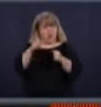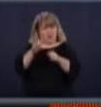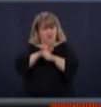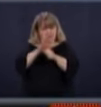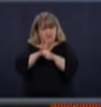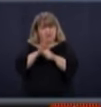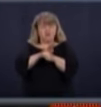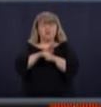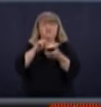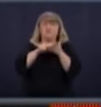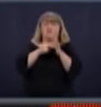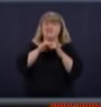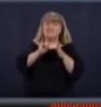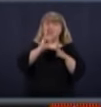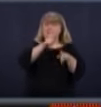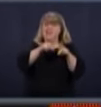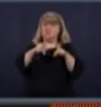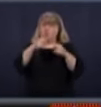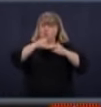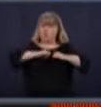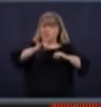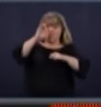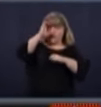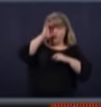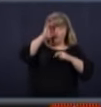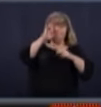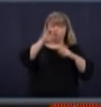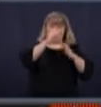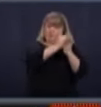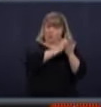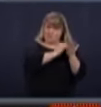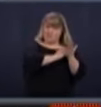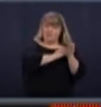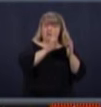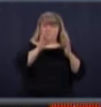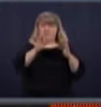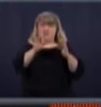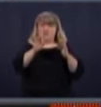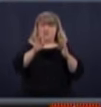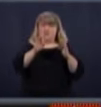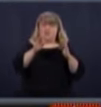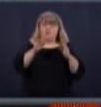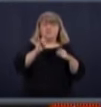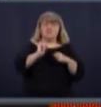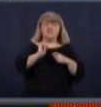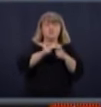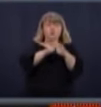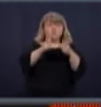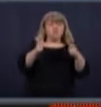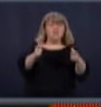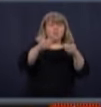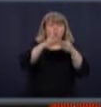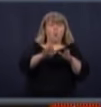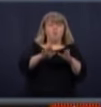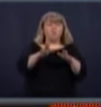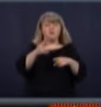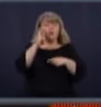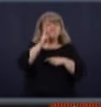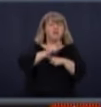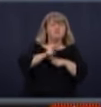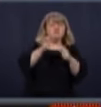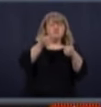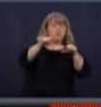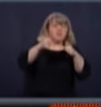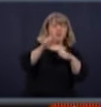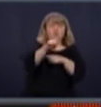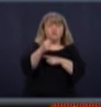les gens respectent les consignes, à mon avis, parce qu'enquêter sur une manufacture qu'on vient d'ouvrir, c'est une chose, enquêter sur